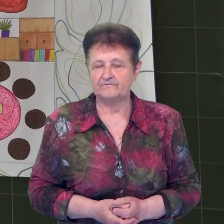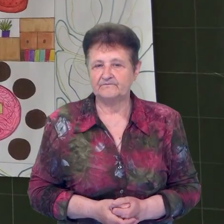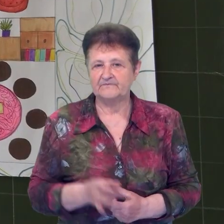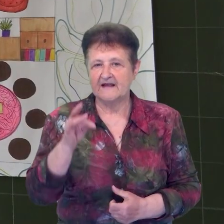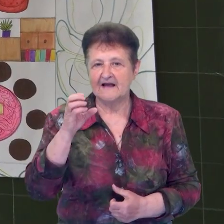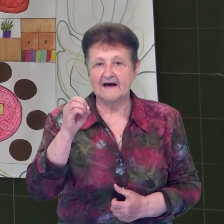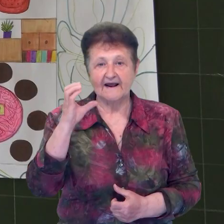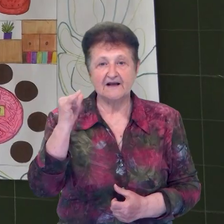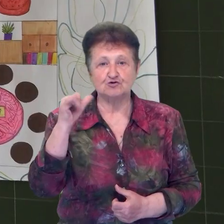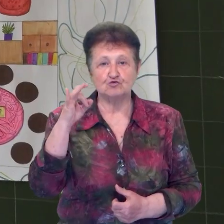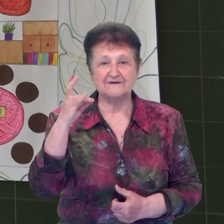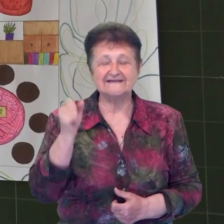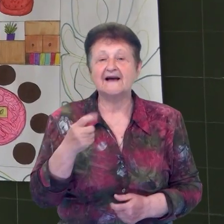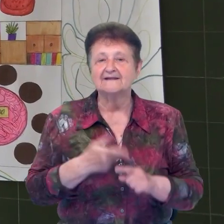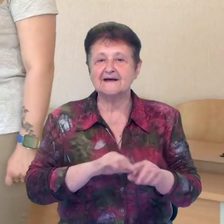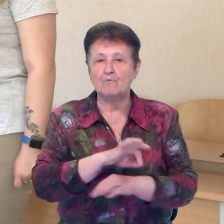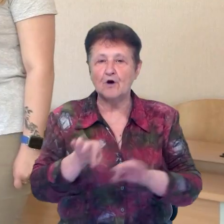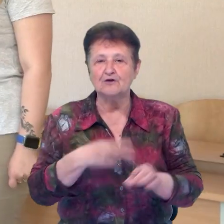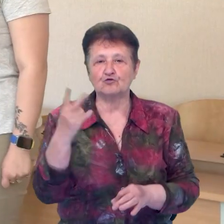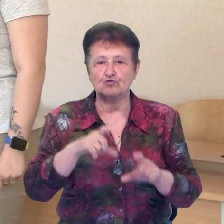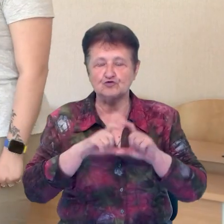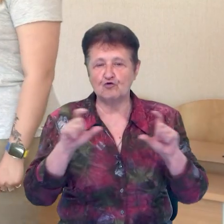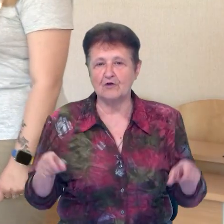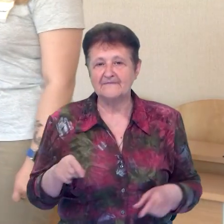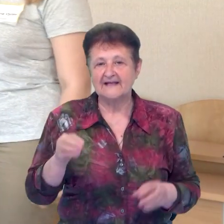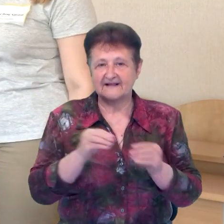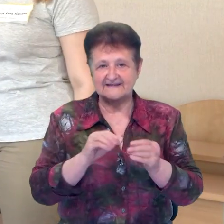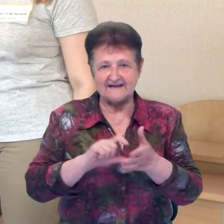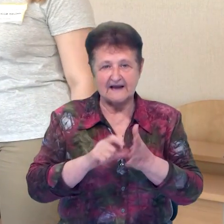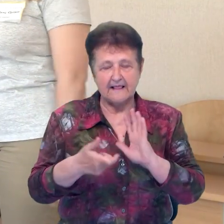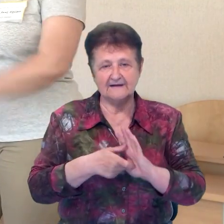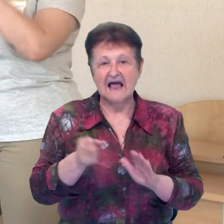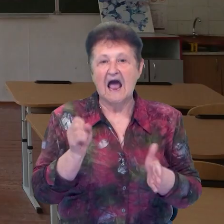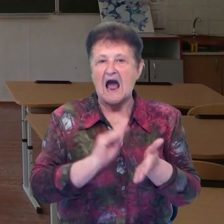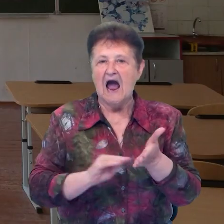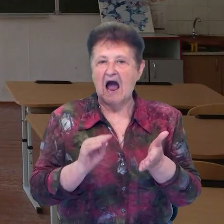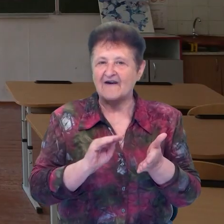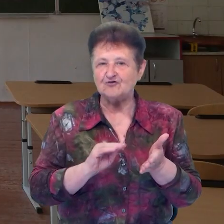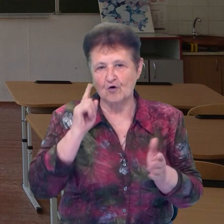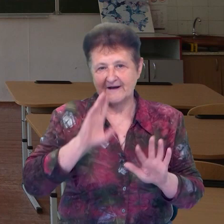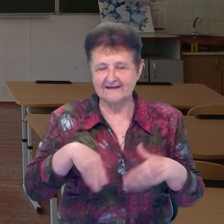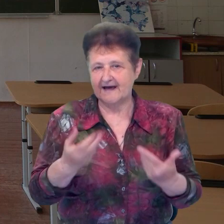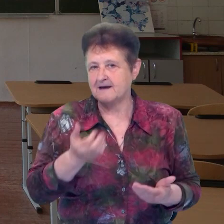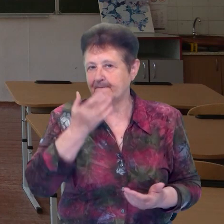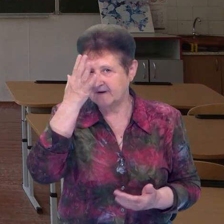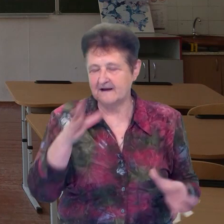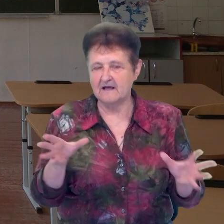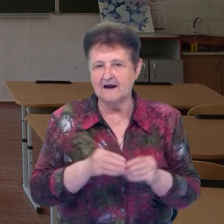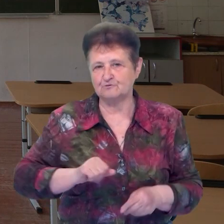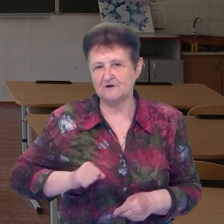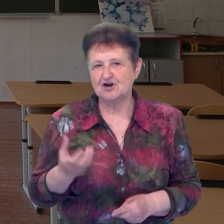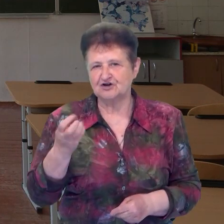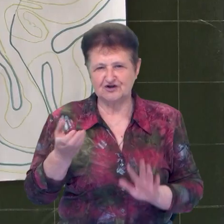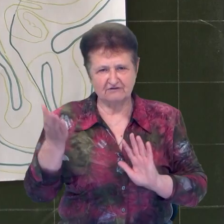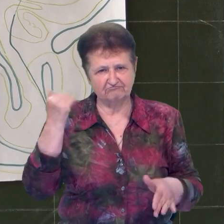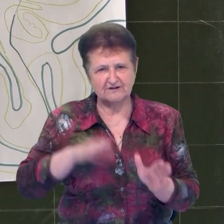Ресурсна кімната – це проєкт другої школи. Десятикласниця Катерина Журавель – авторка ідеї. Каже, мріяли про неї разом із подругою ще з